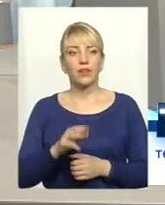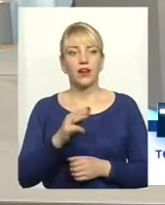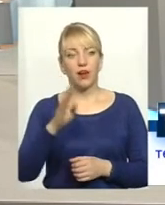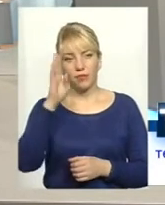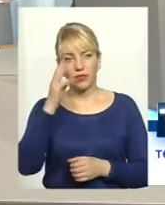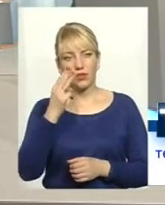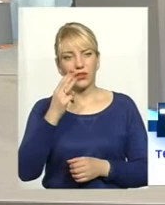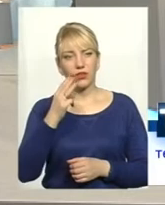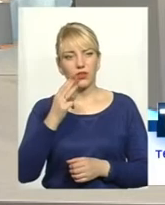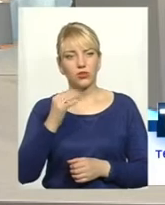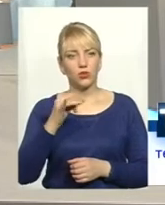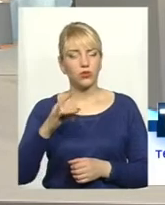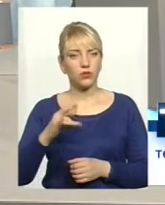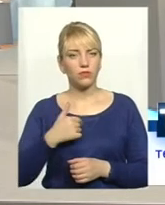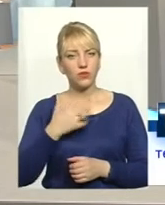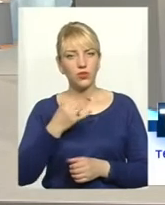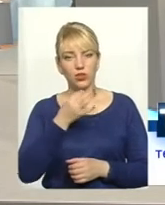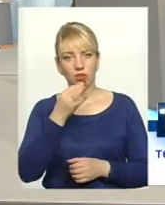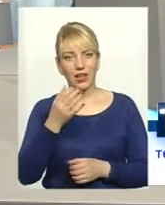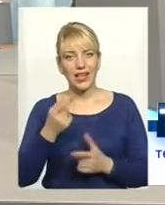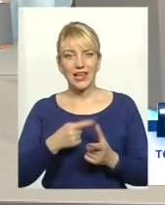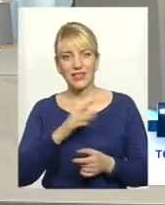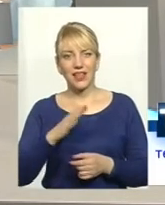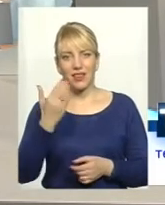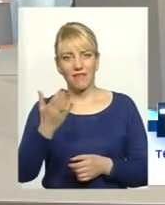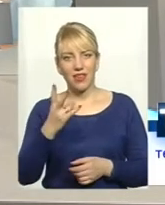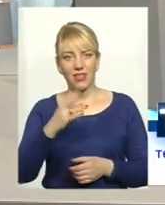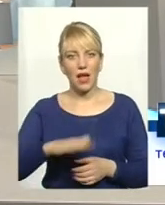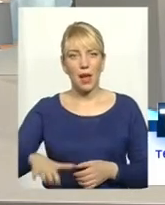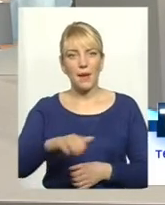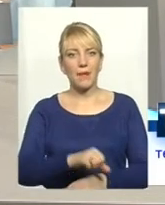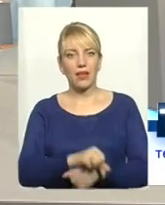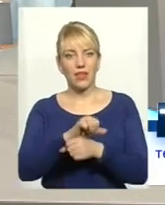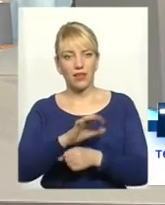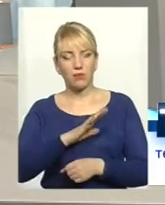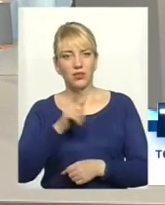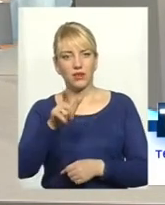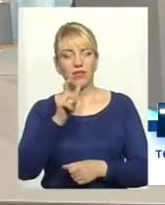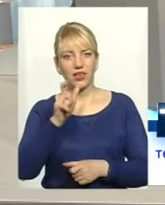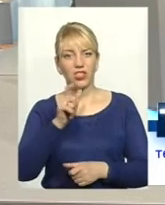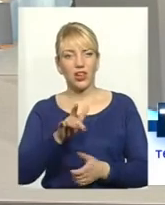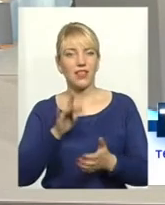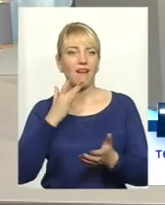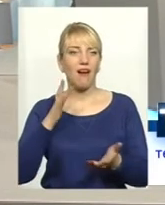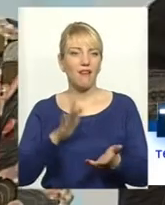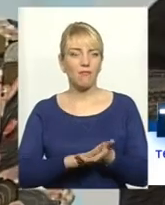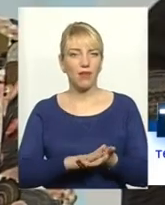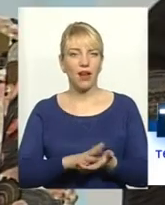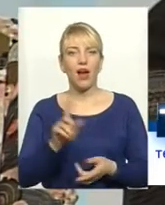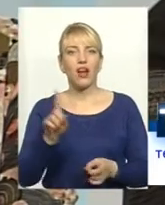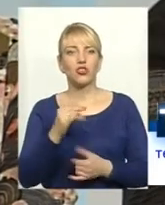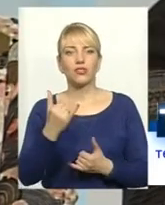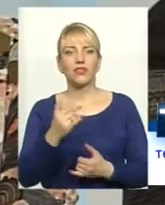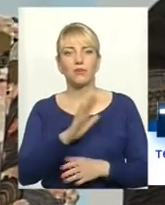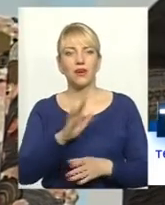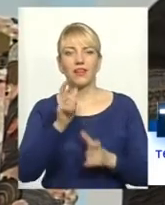звернутися. Це не ви на Майдані були? Це не ви кричали ганьба? А що ж ви тепер